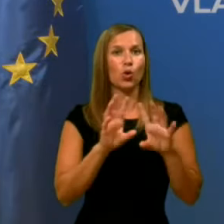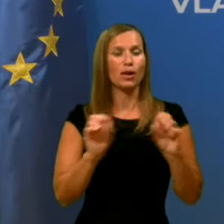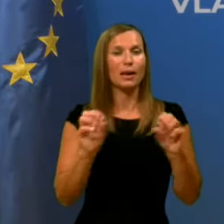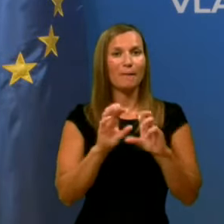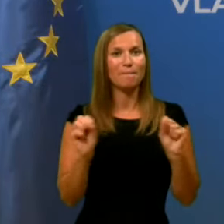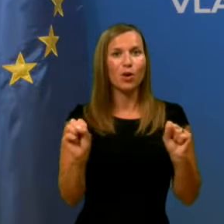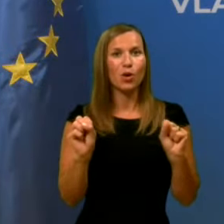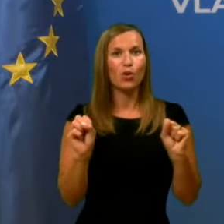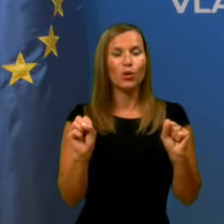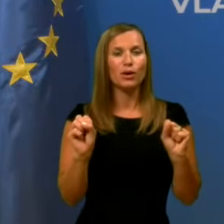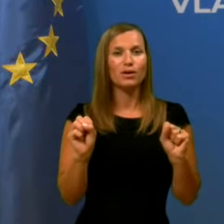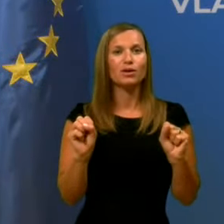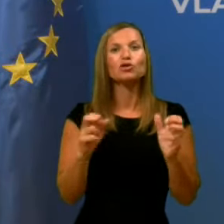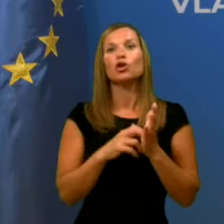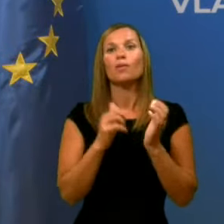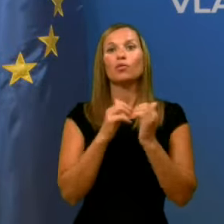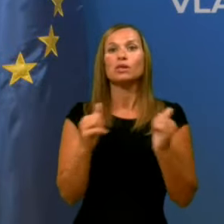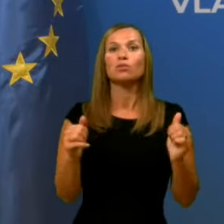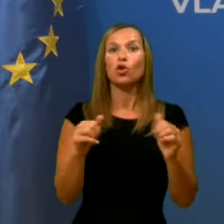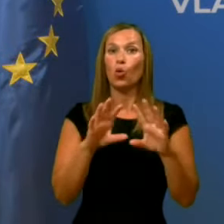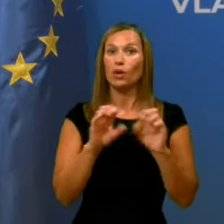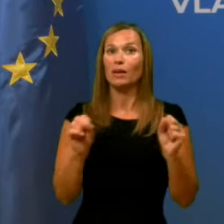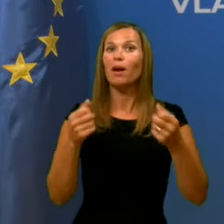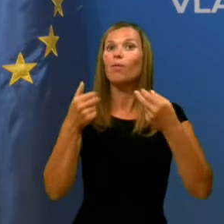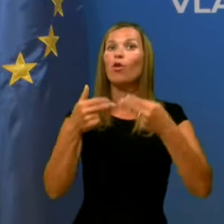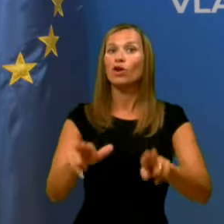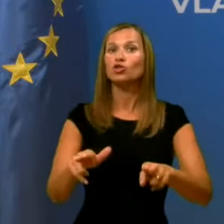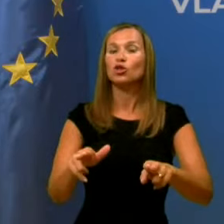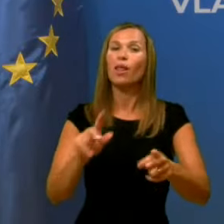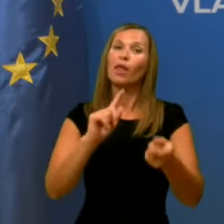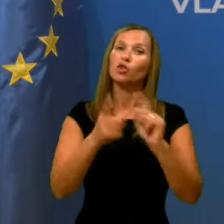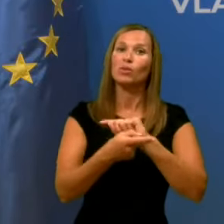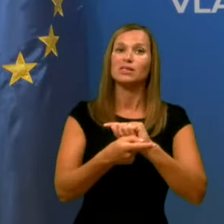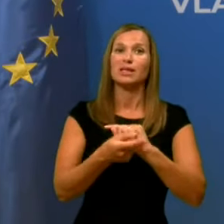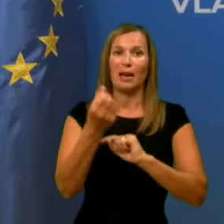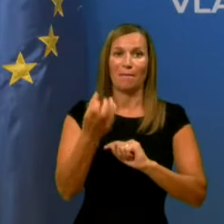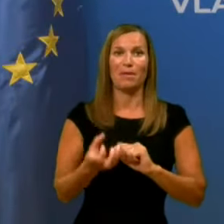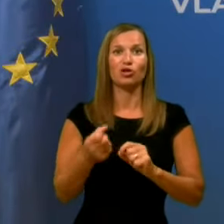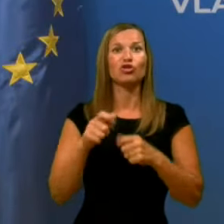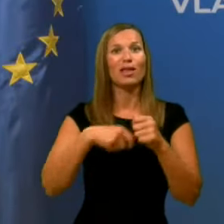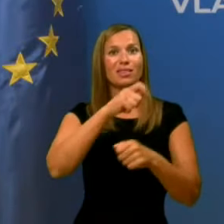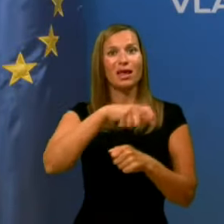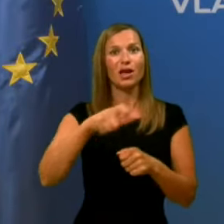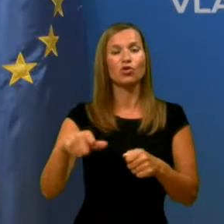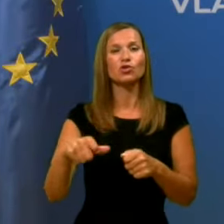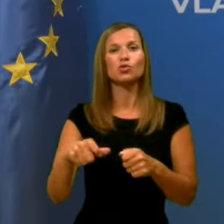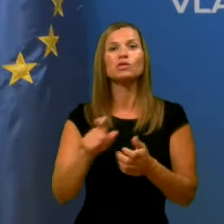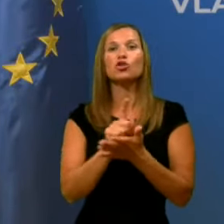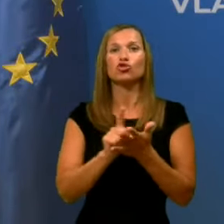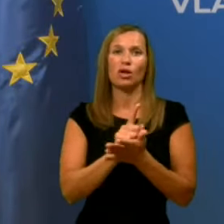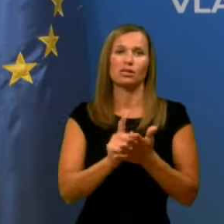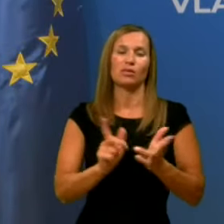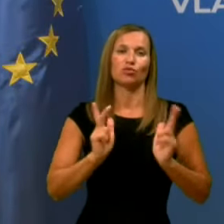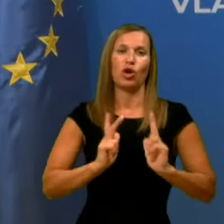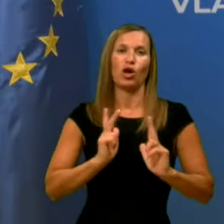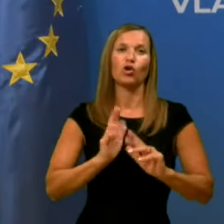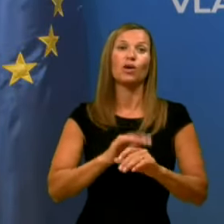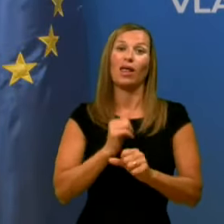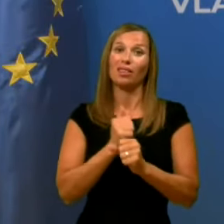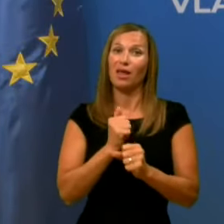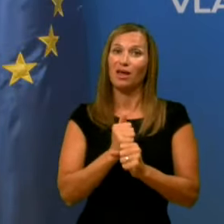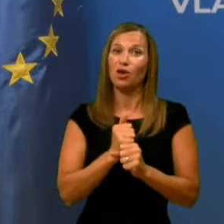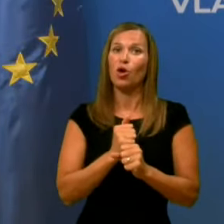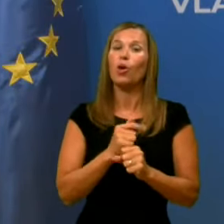predvsem ukrepa povračila na domestila plače delovcem na začasnem čakanju na delo, bi se kriza